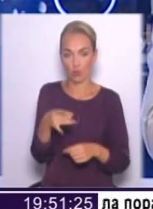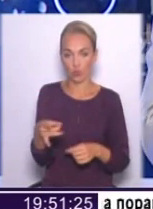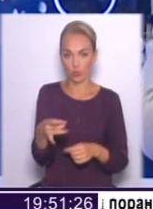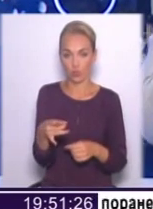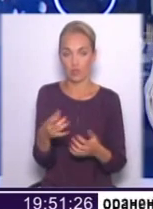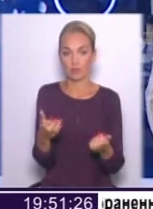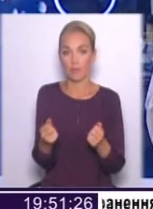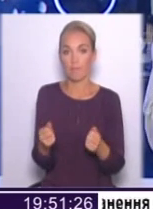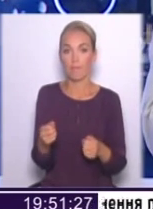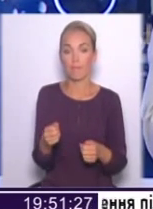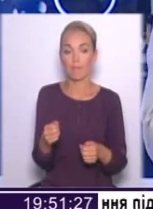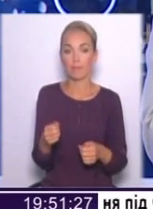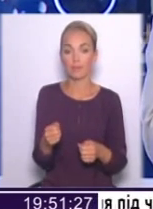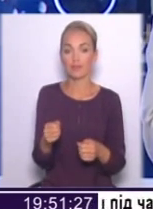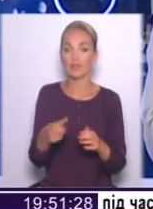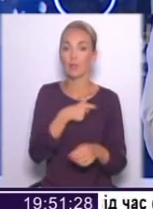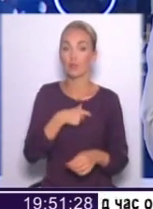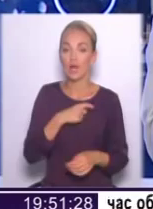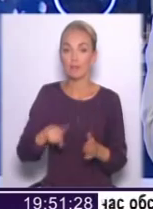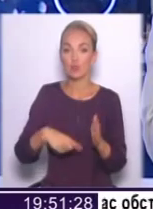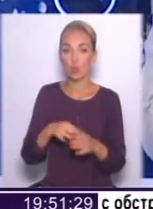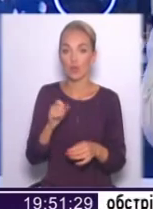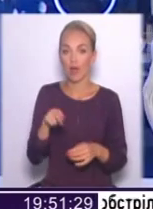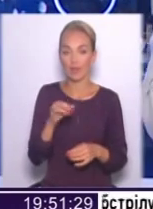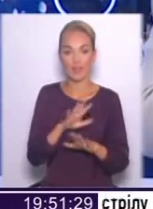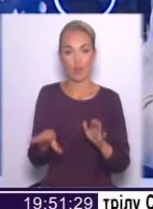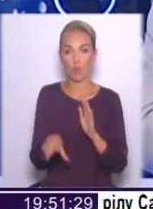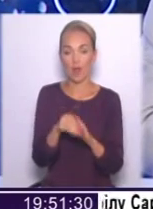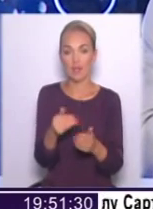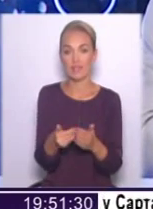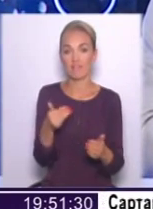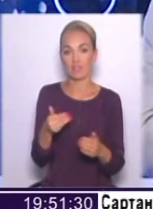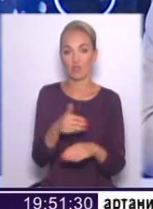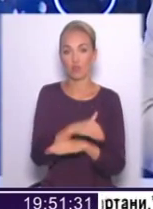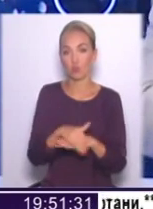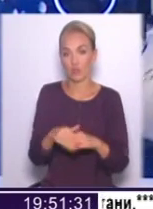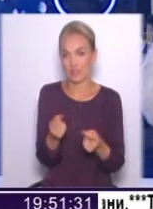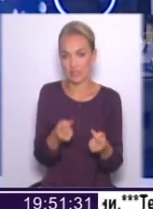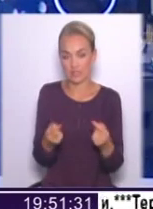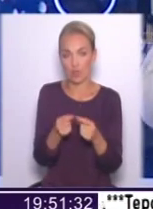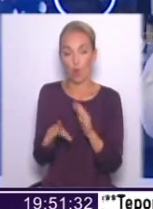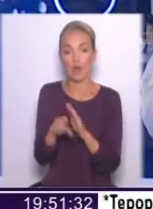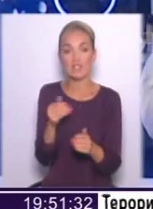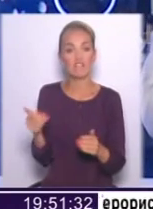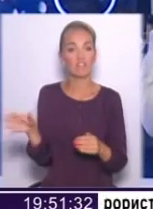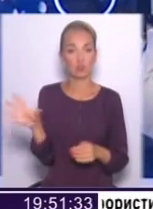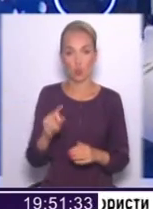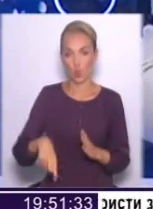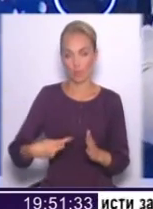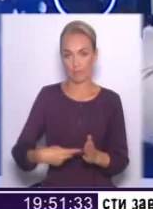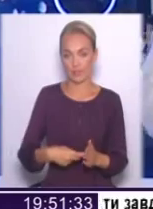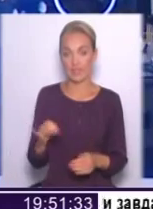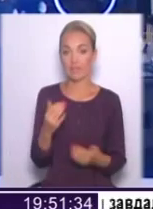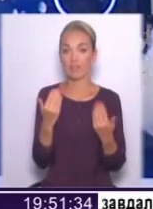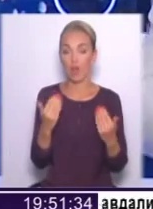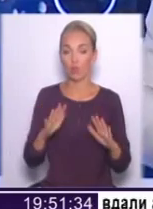всієї України. Депутат міської ради, він не обирається від вулиці Щербакова. Він обирається від всього міста. І в